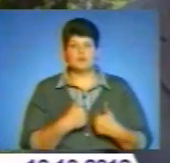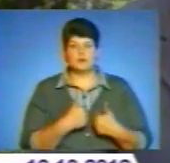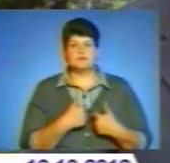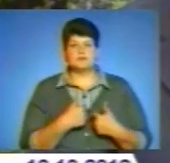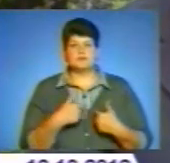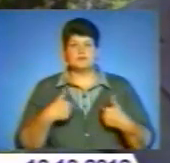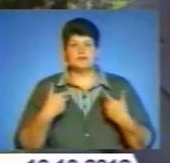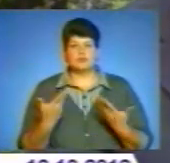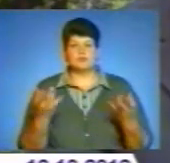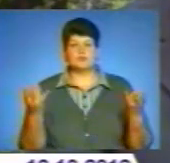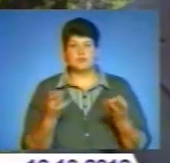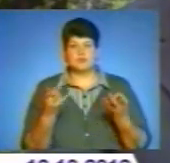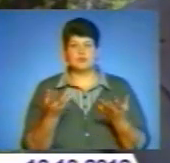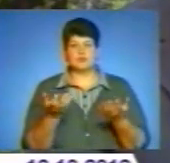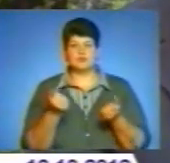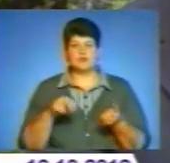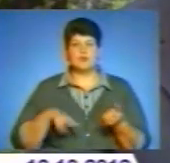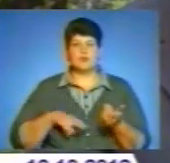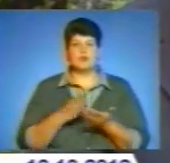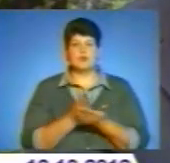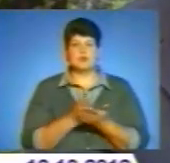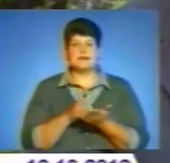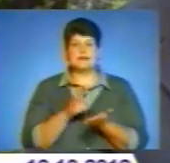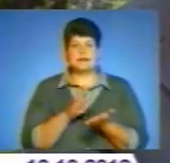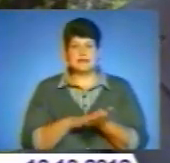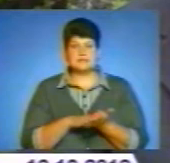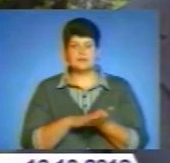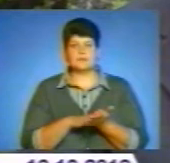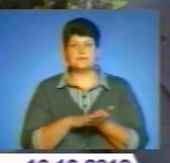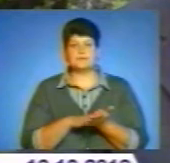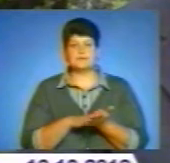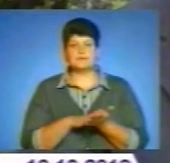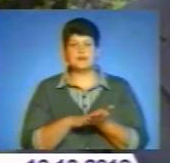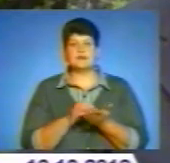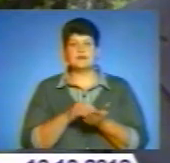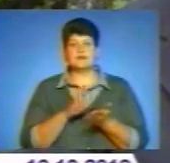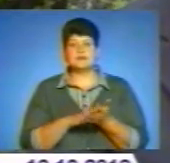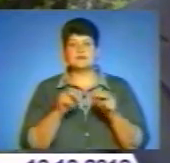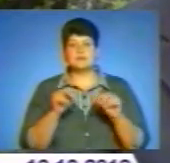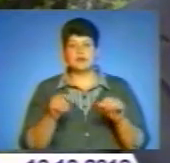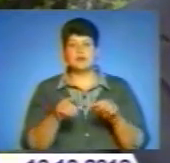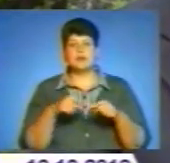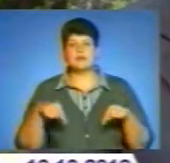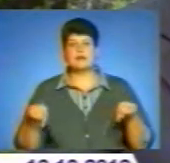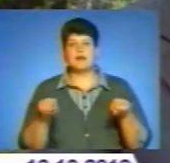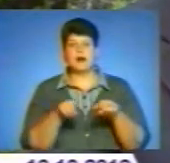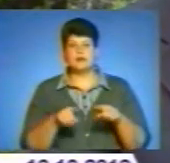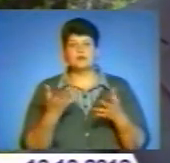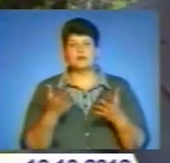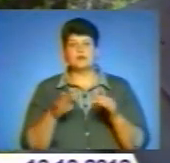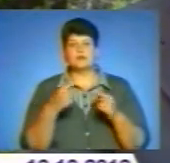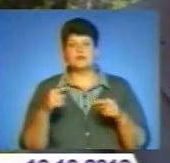землі без виключення, які перебувають в власності в користуванні, при їхньому оформленні, якщо ви звертаєтесь і вам необхідно отримати